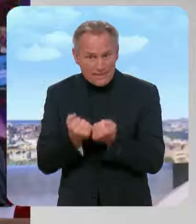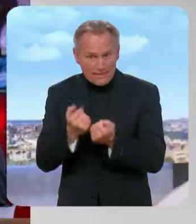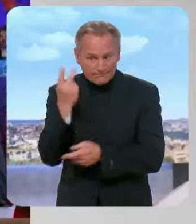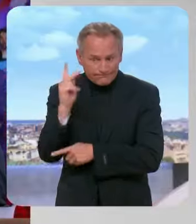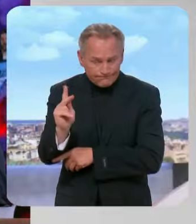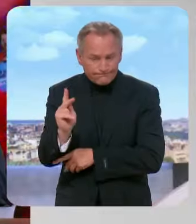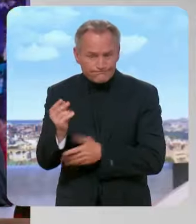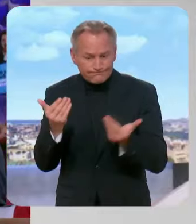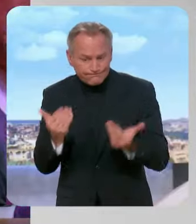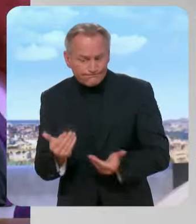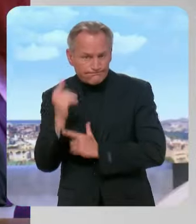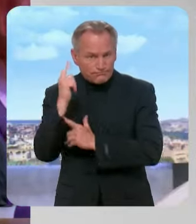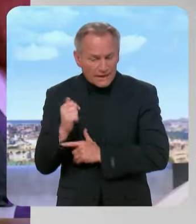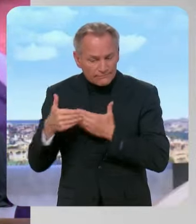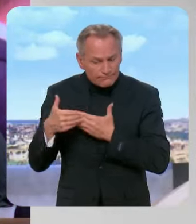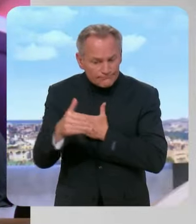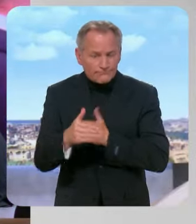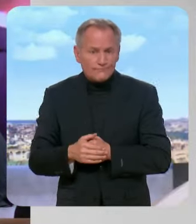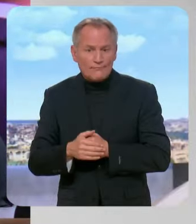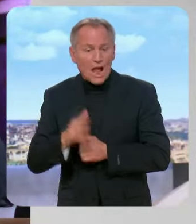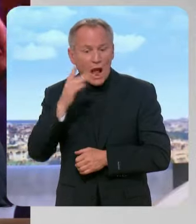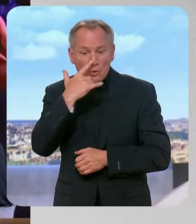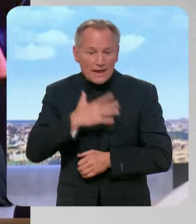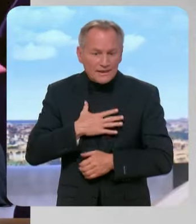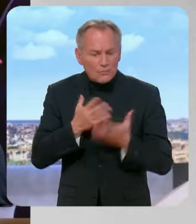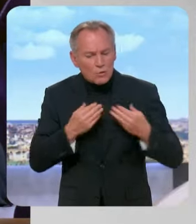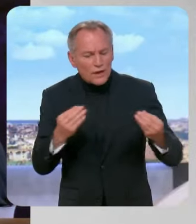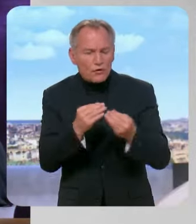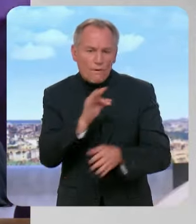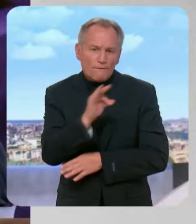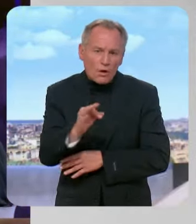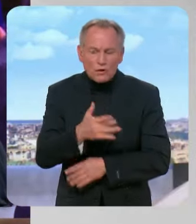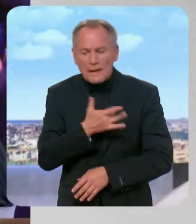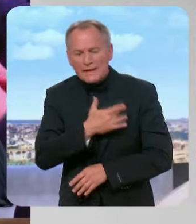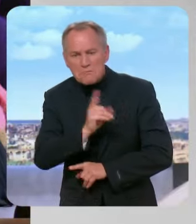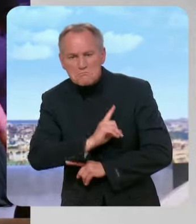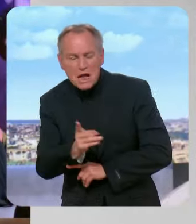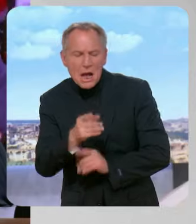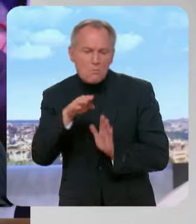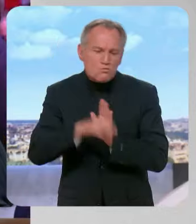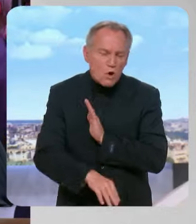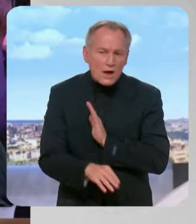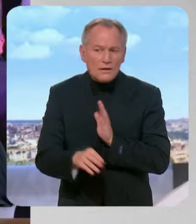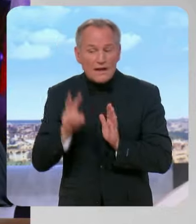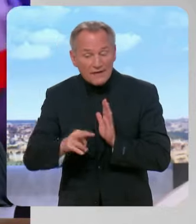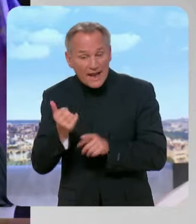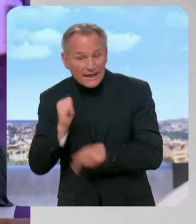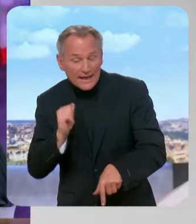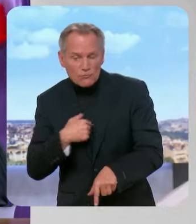belle campagne. Je suis convaincue que les Français avaient la tête ailleurs. J'ai trouvé hier dans le débat Valérie Ayet articulée,